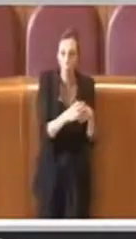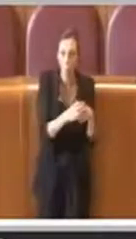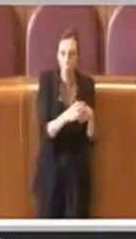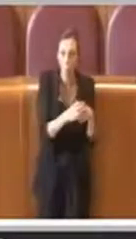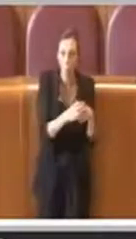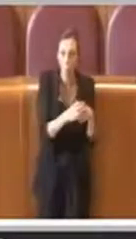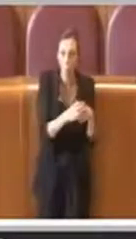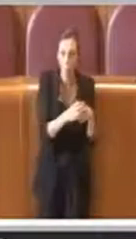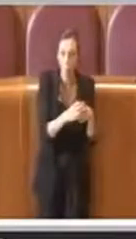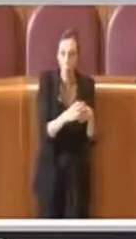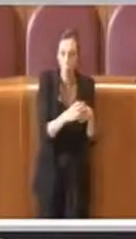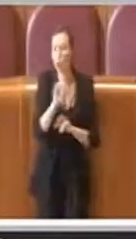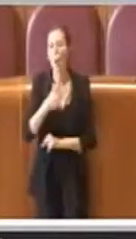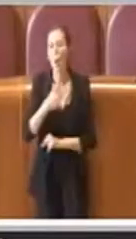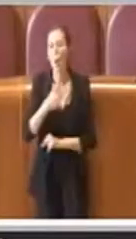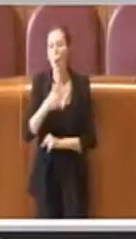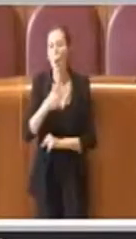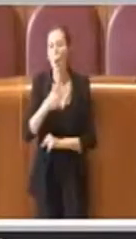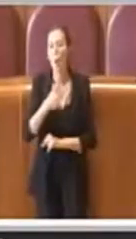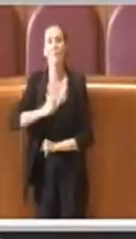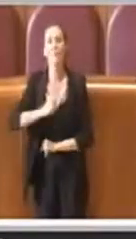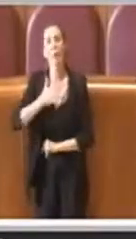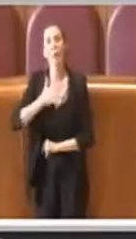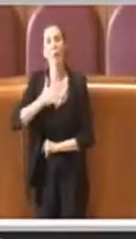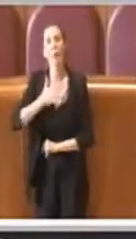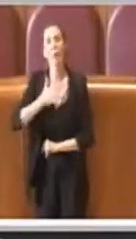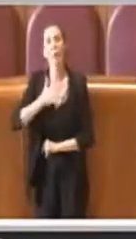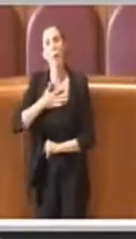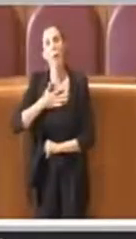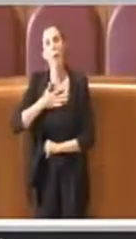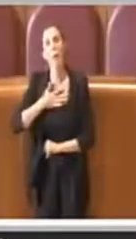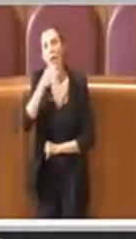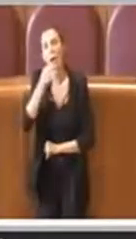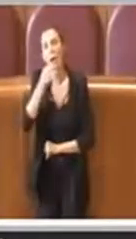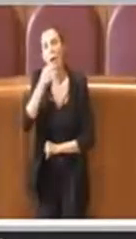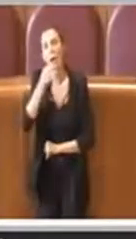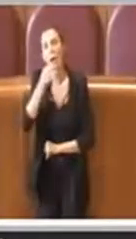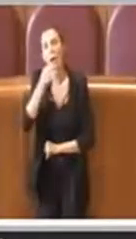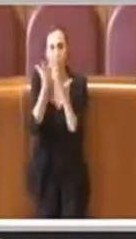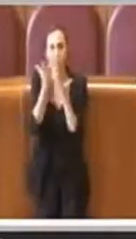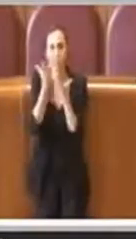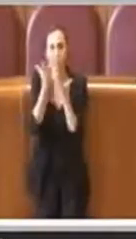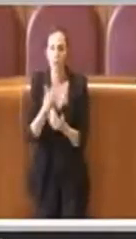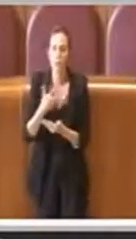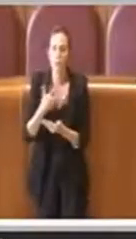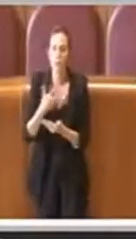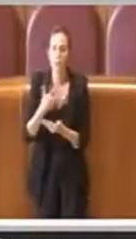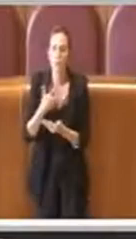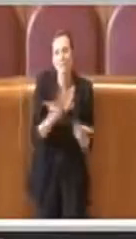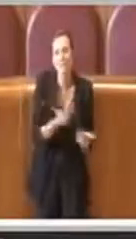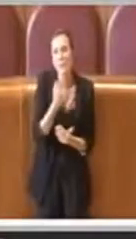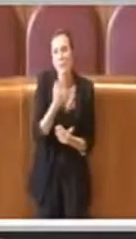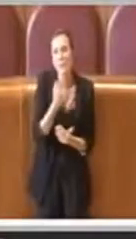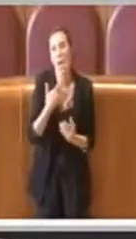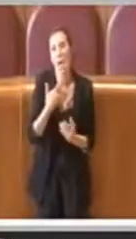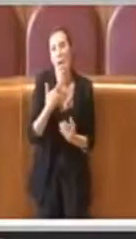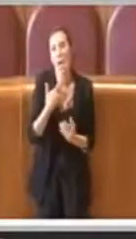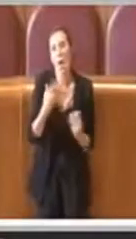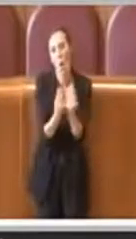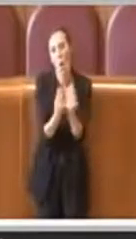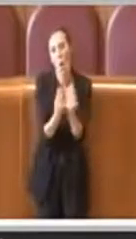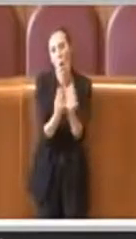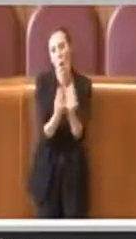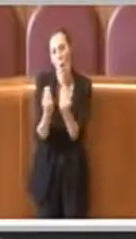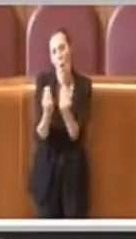a livello personale ed invito calorosamente i miei colleghi a fare una